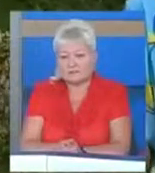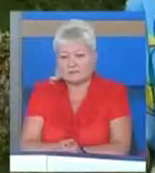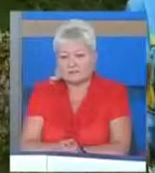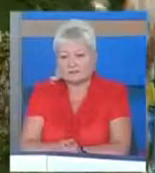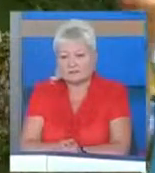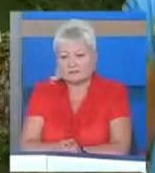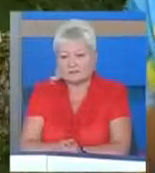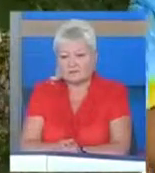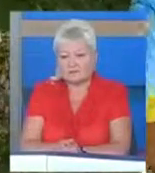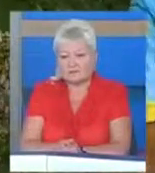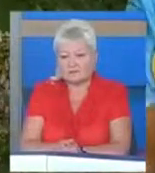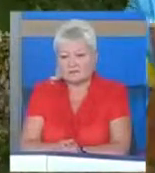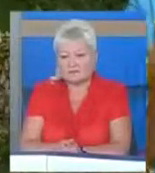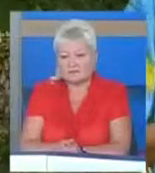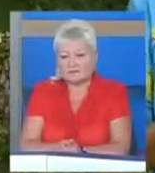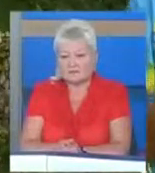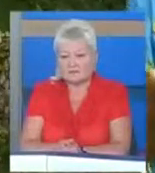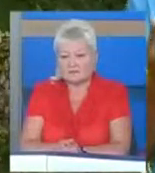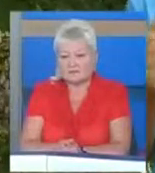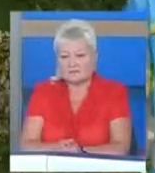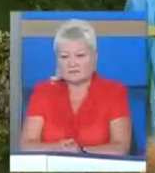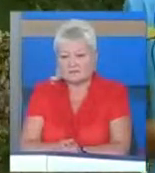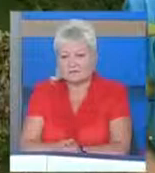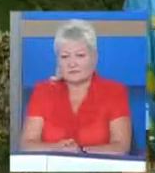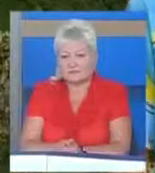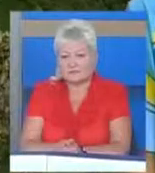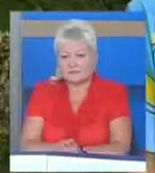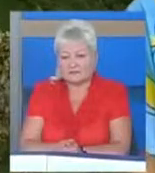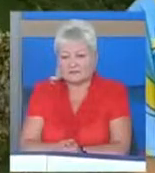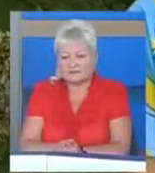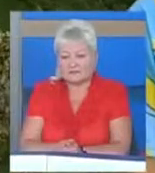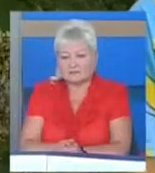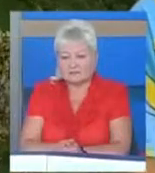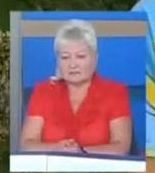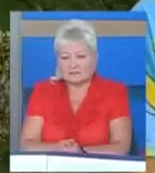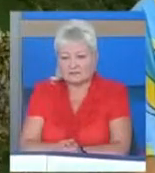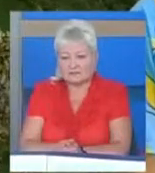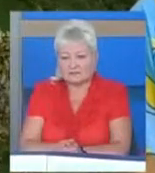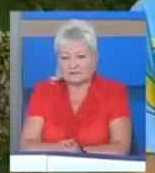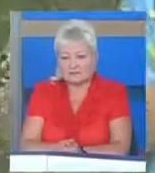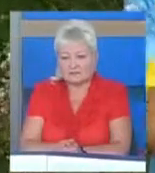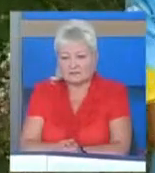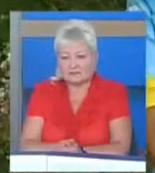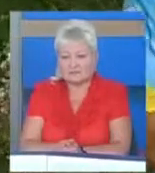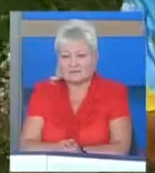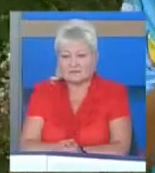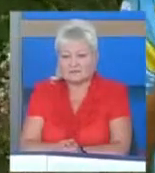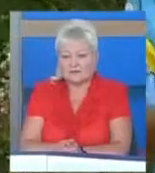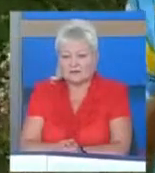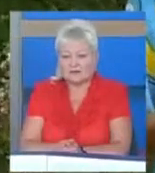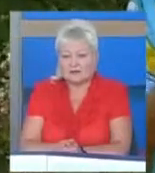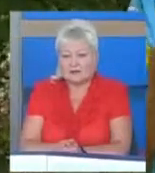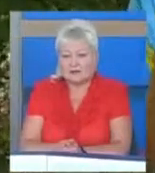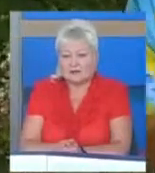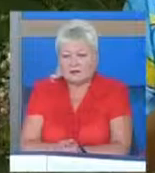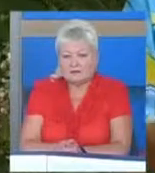світу, чемпіонат Європи. Займала призові місця, перші, другі, треті місії, в команді, так і особисто. Я себе поза